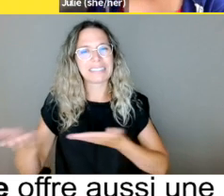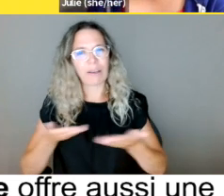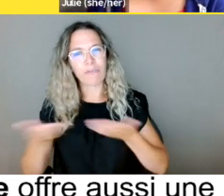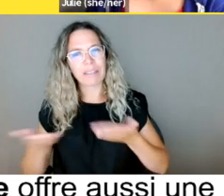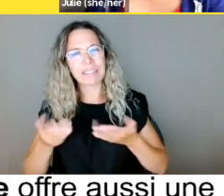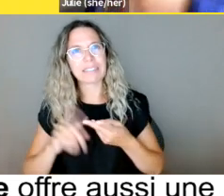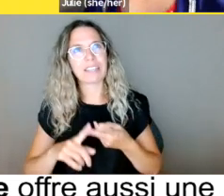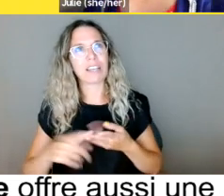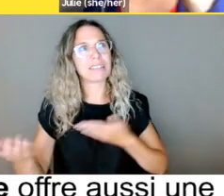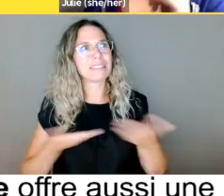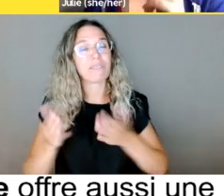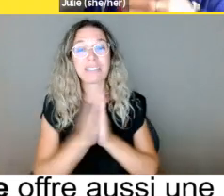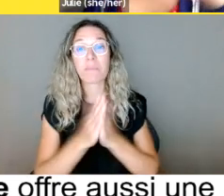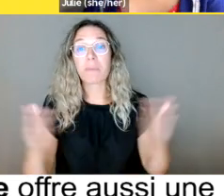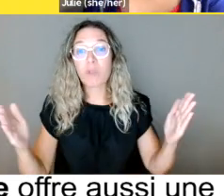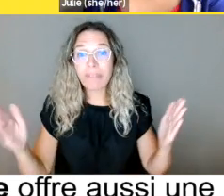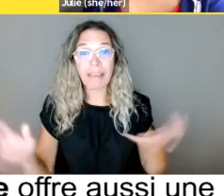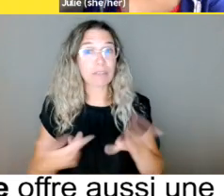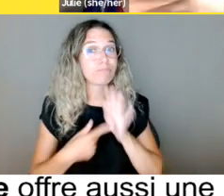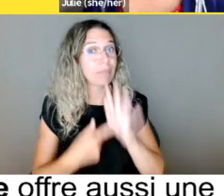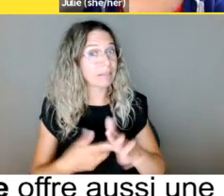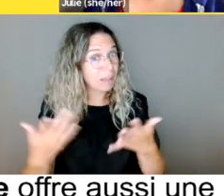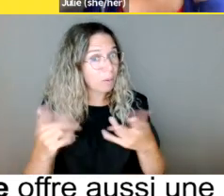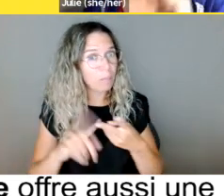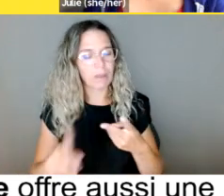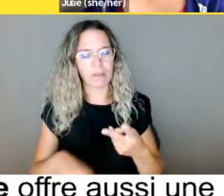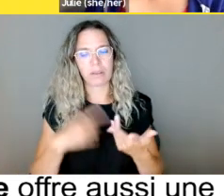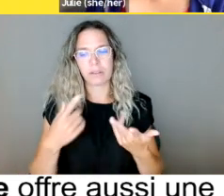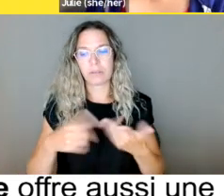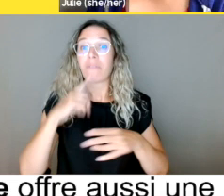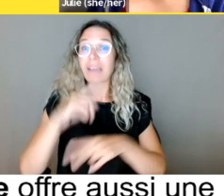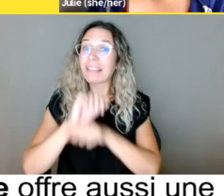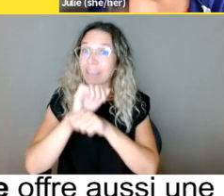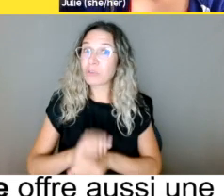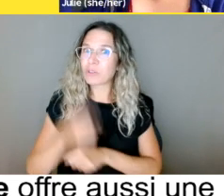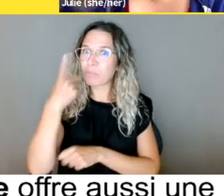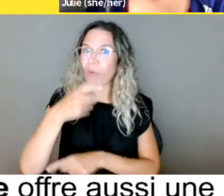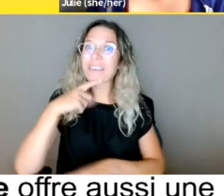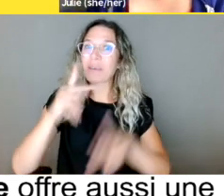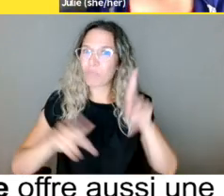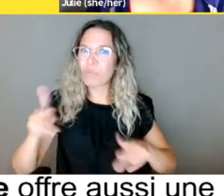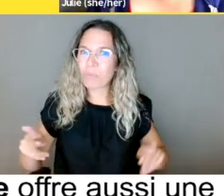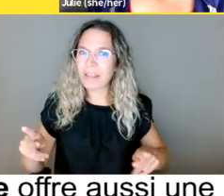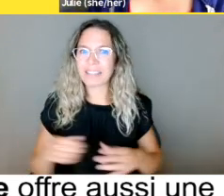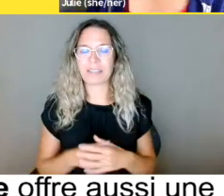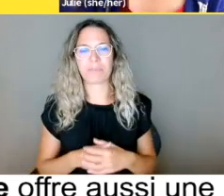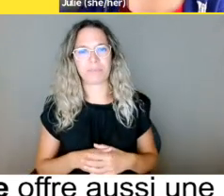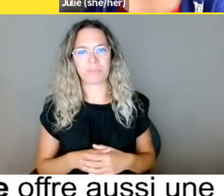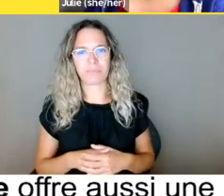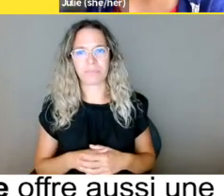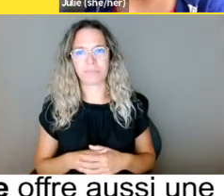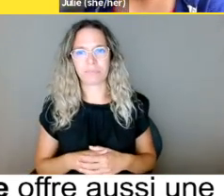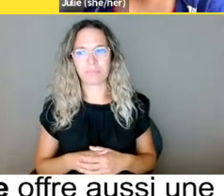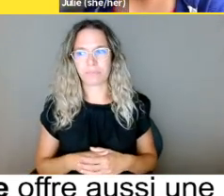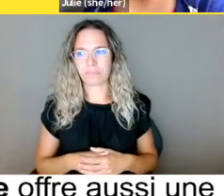des biens comme la marchandise, aller chez Costco, ou bien des services, services